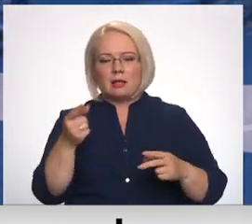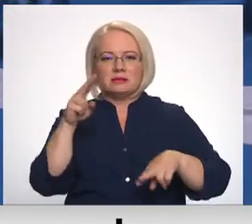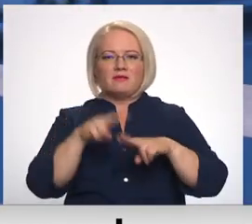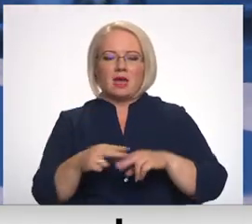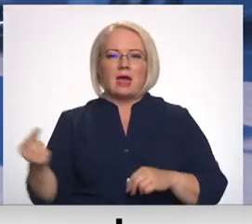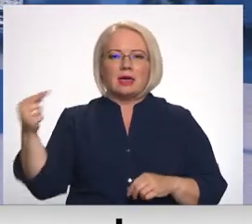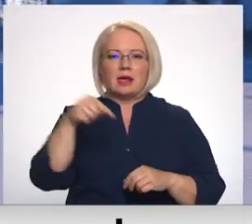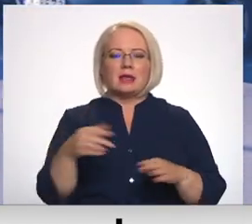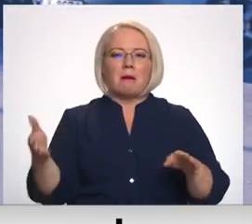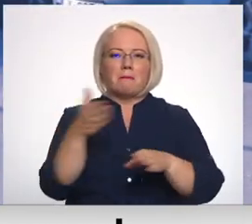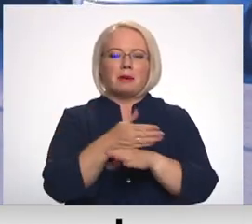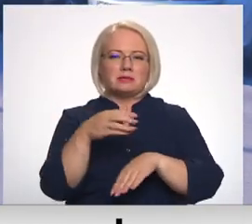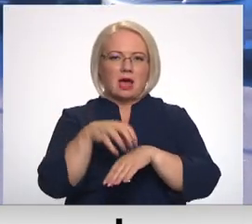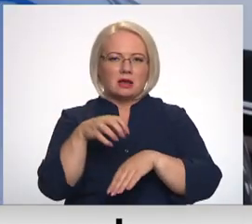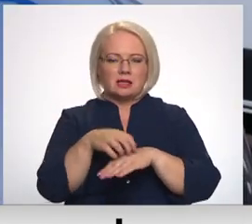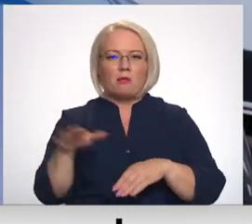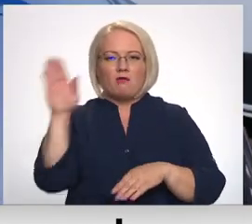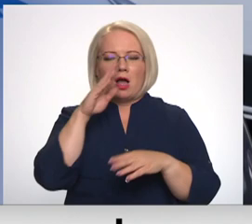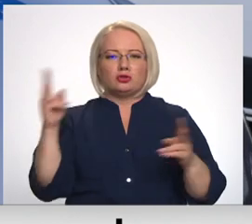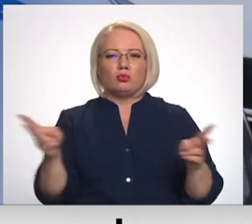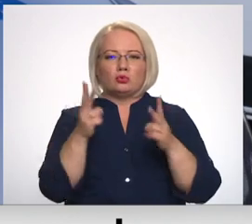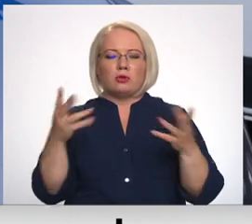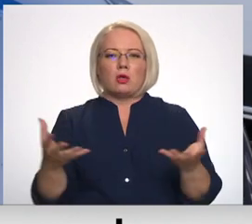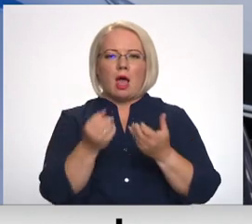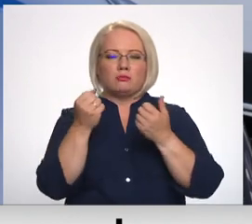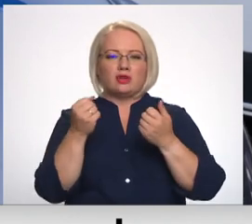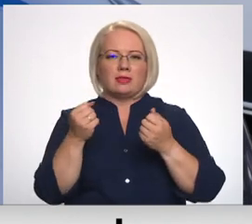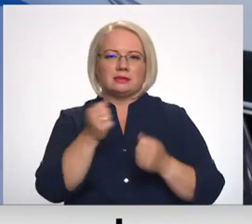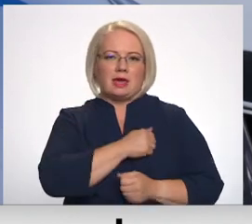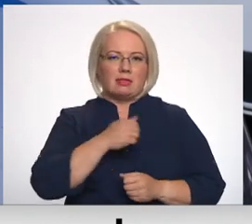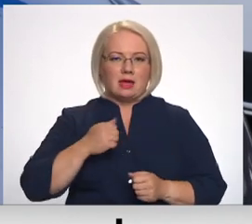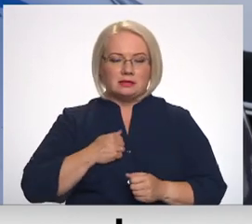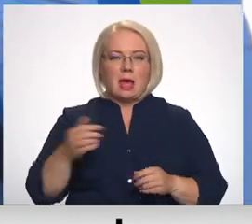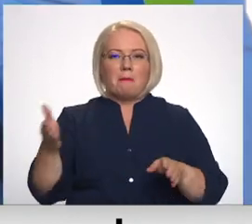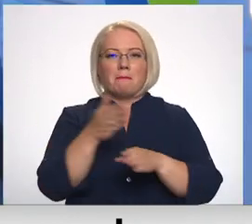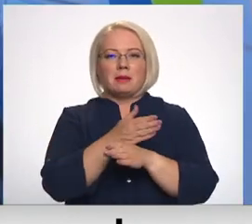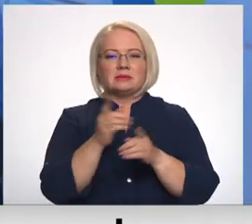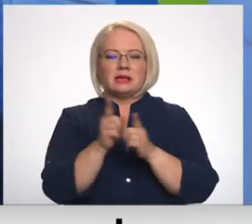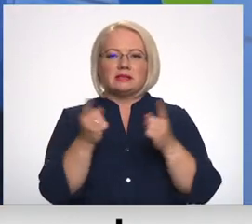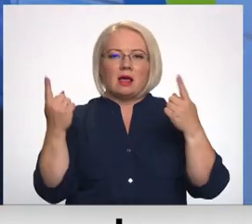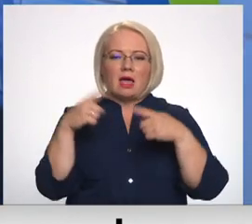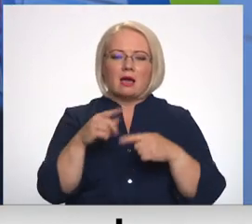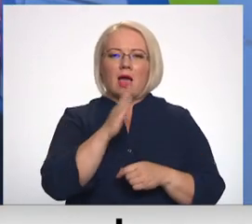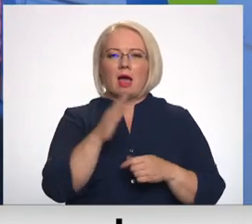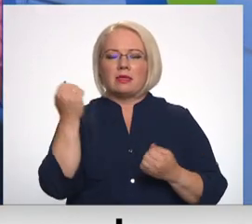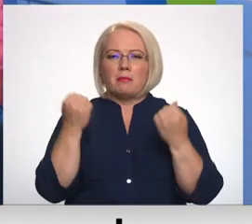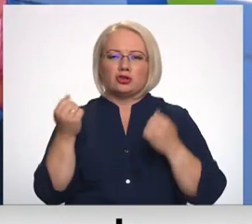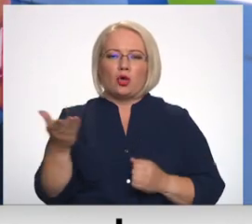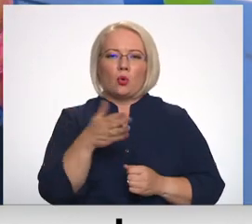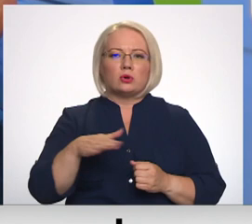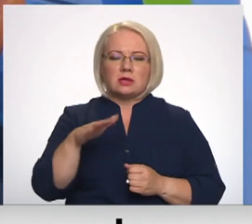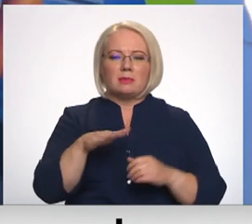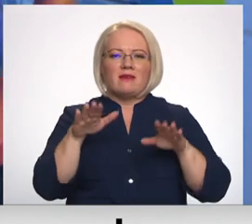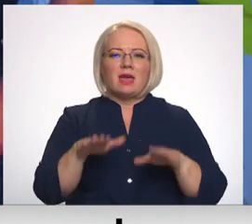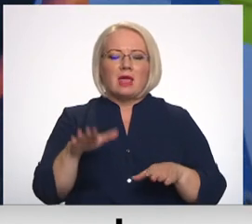ieradās pirms mediķiem un valsts ugunas dzēsības un glābšanas dienesta. Pirms neelga laika katra valsts policijas automašīna kurzemē pēc vietējās